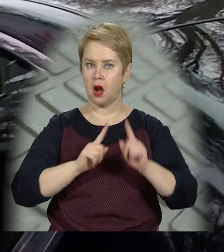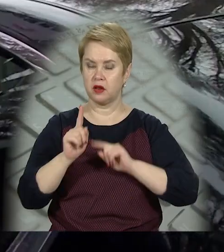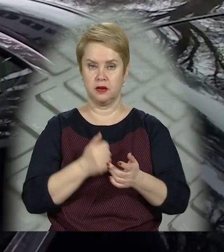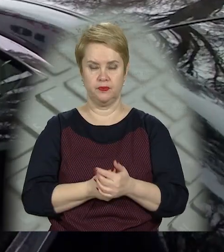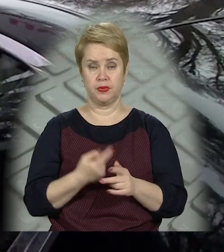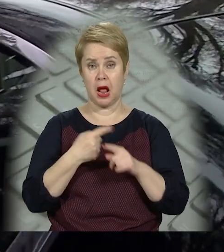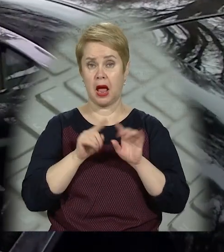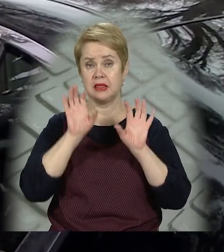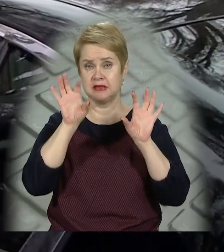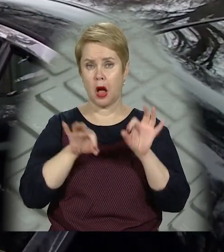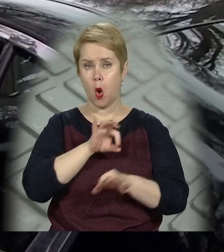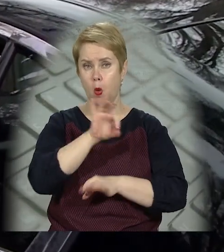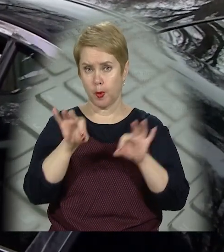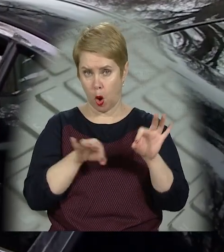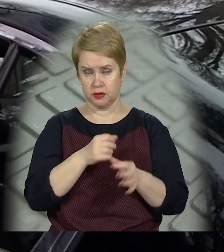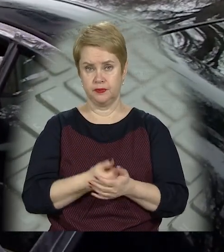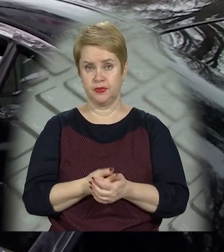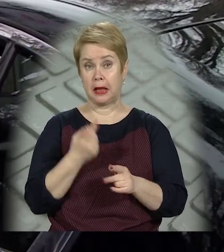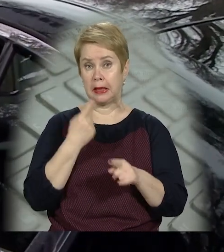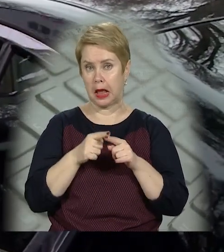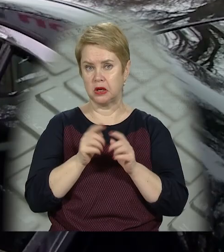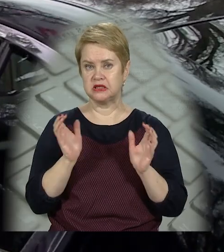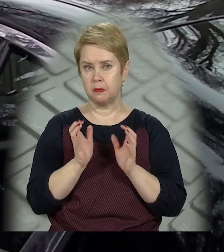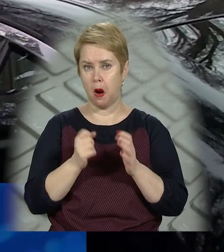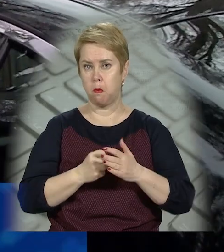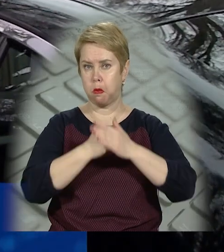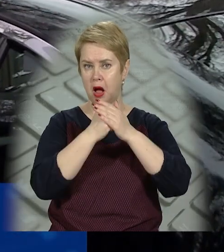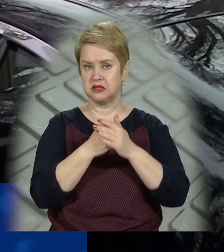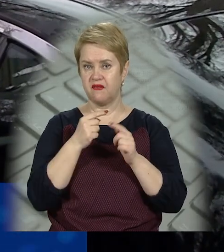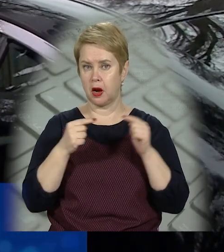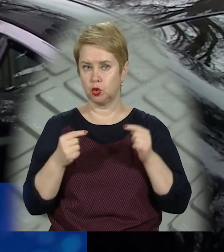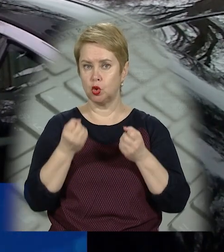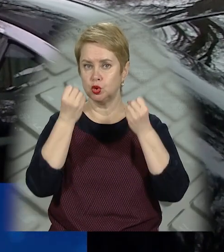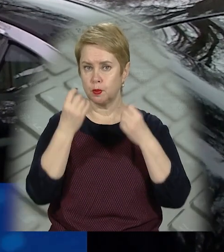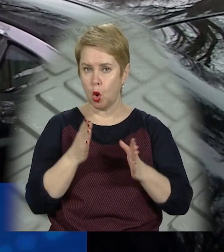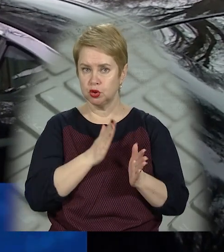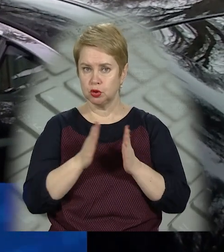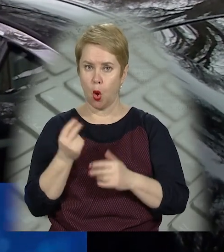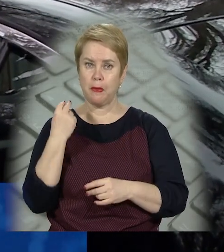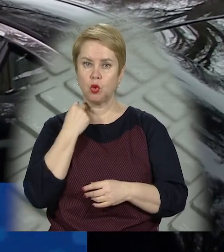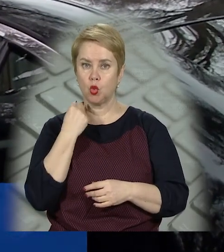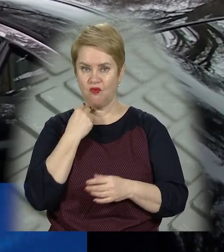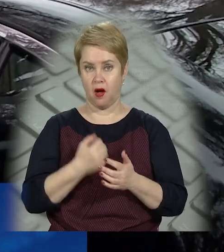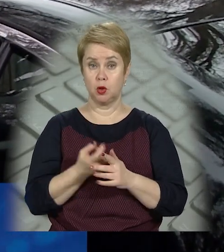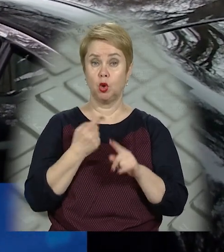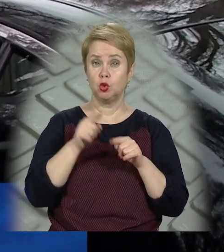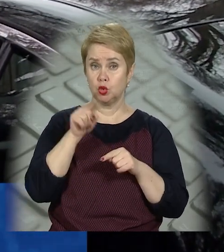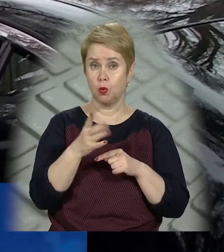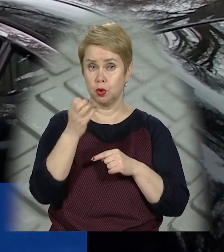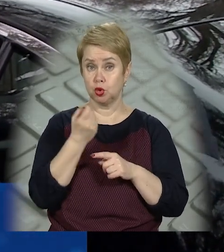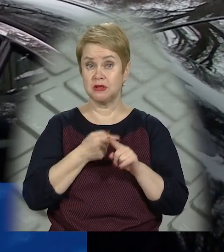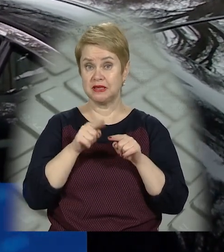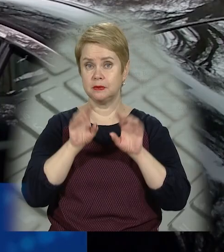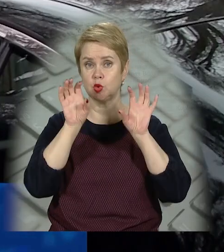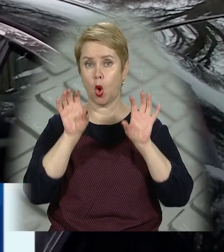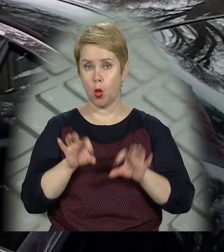Раді. Це законопроєкти, які зберігають базові речі щодо спрощеної системи оподаткування. Тобто вона ще